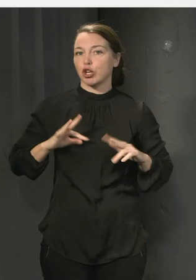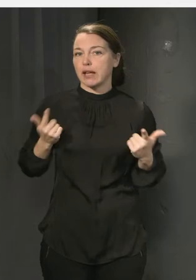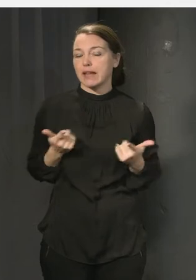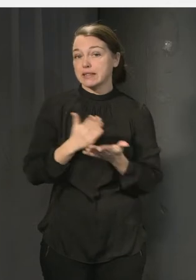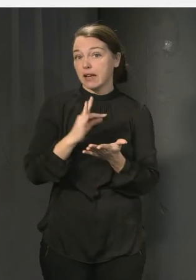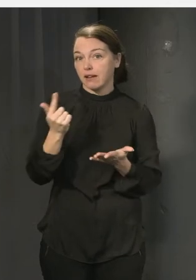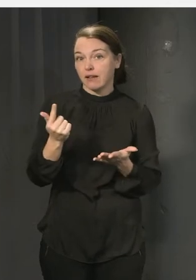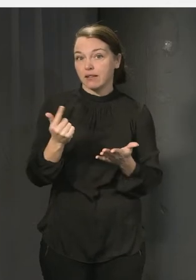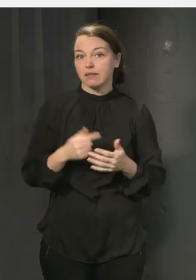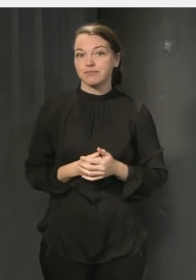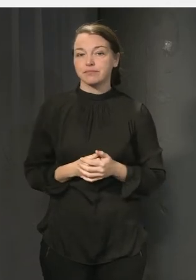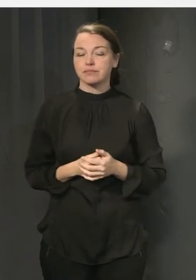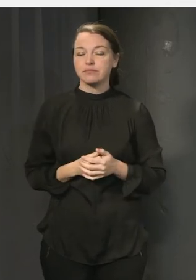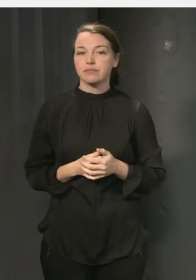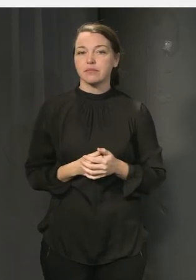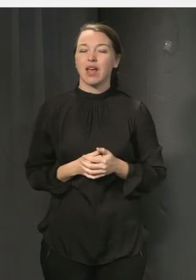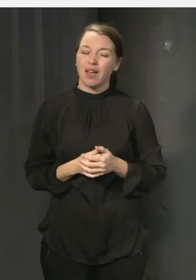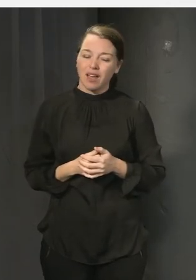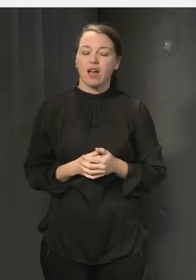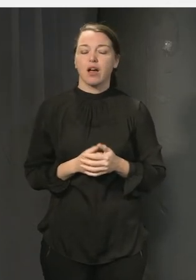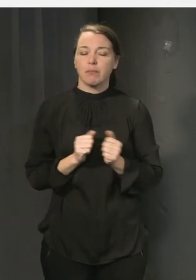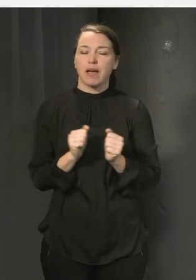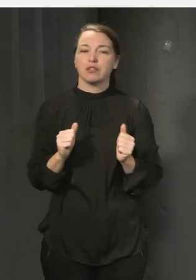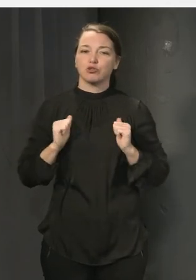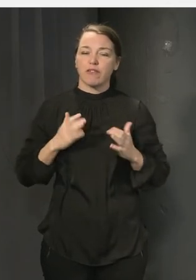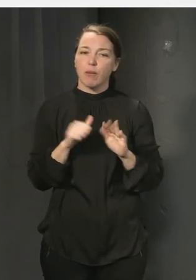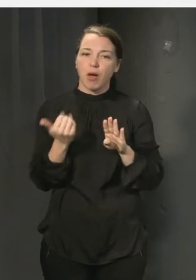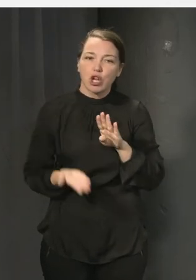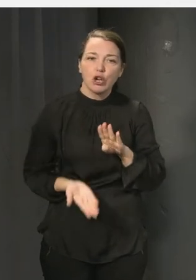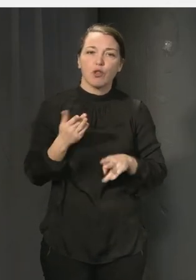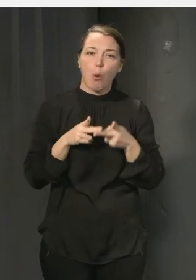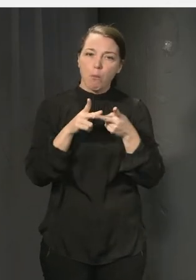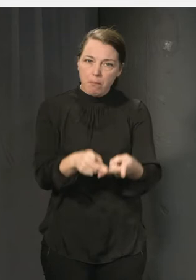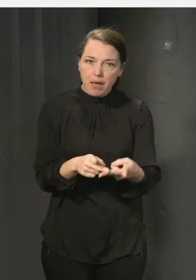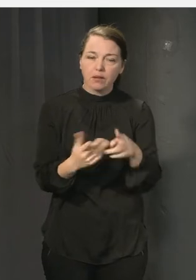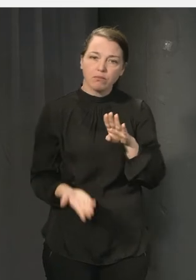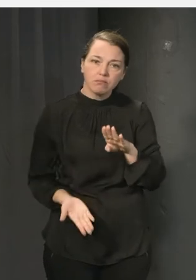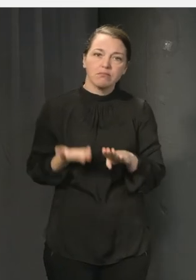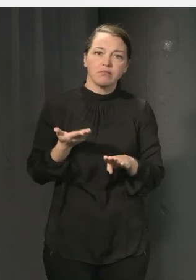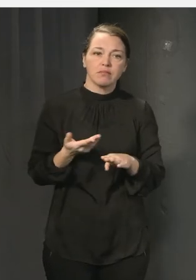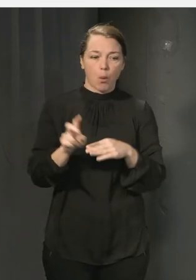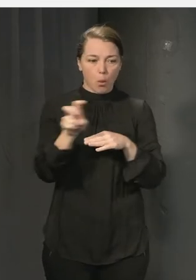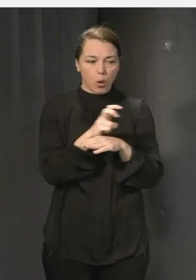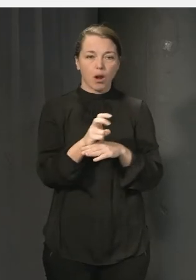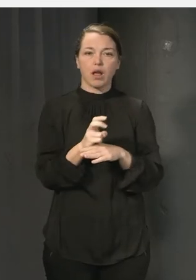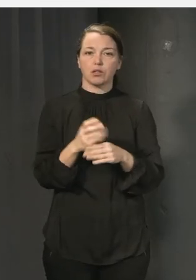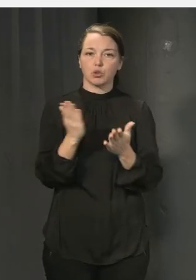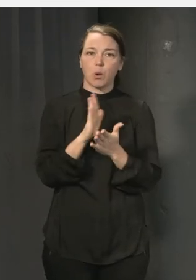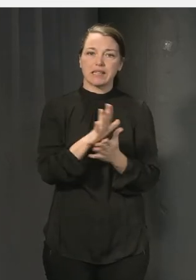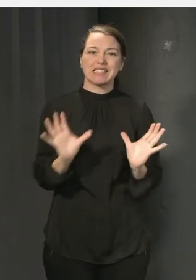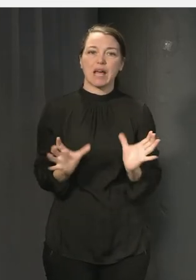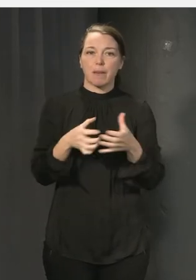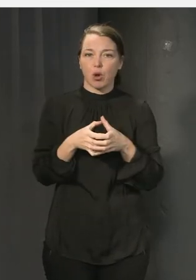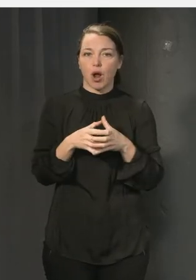säkerhet. Men återigen man behöver lyfta det och man behöver återigen ha koll på skolans sammanhållande uppdrag och